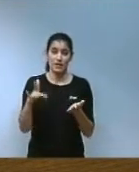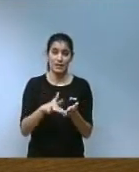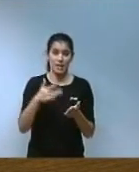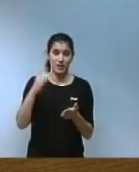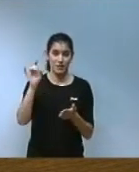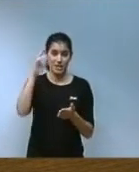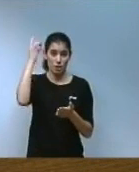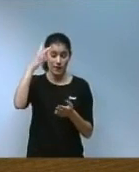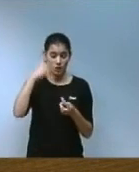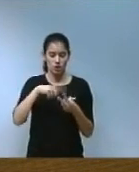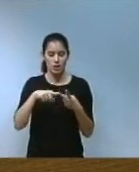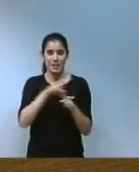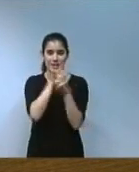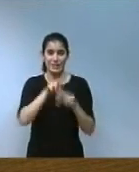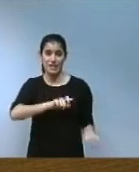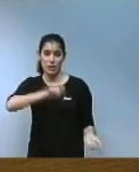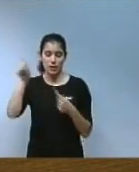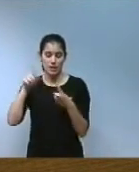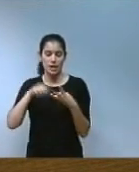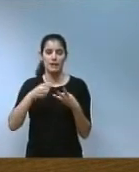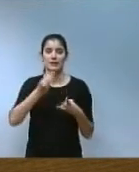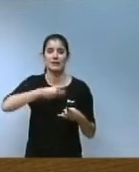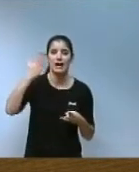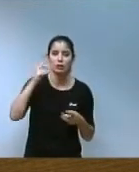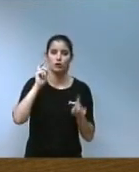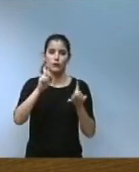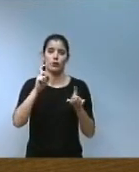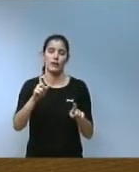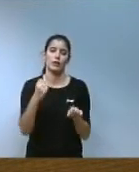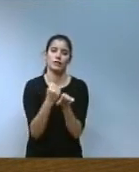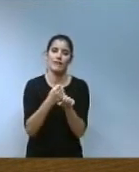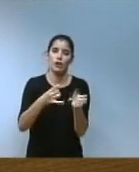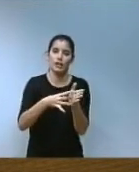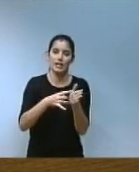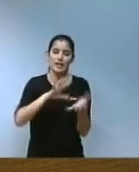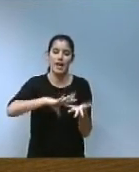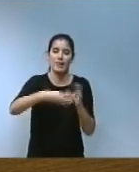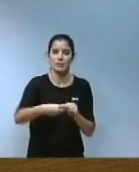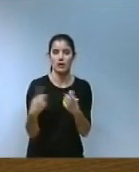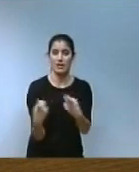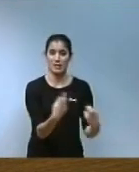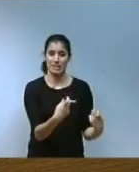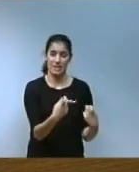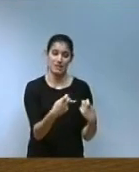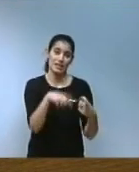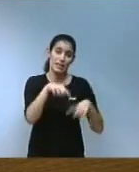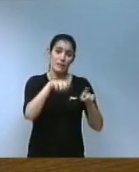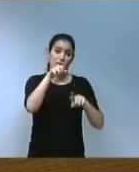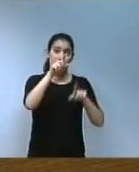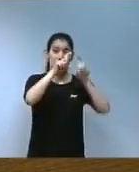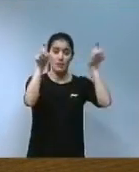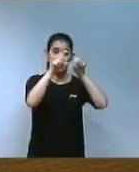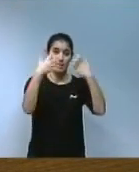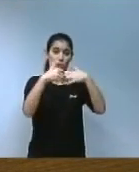internacionalització, el talent, la formació i l'ocupació de qualitat adaptades a les necessitats formatives de les empreses industrials,